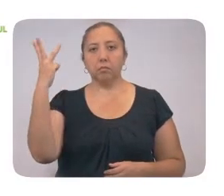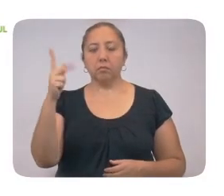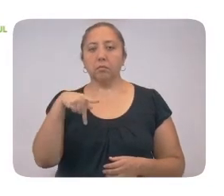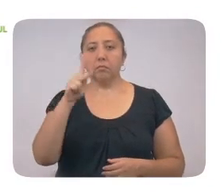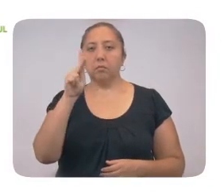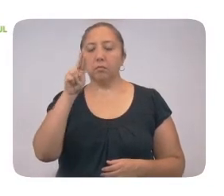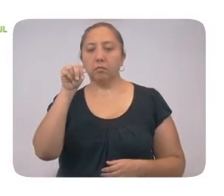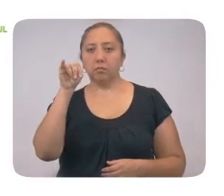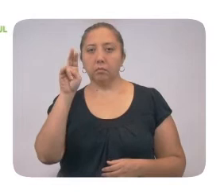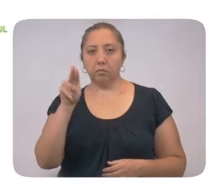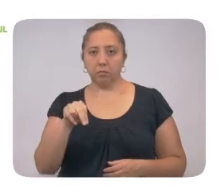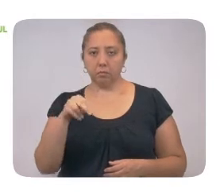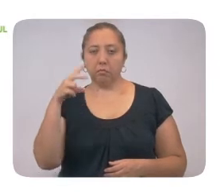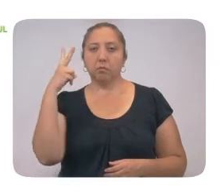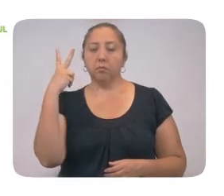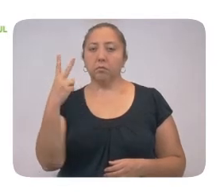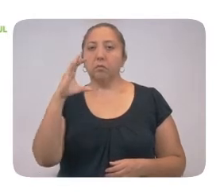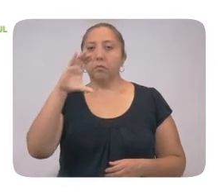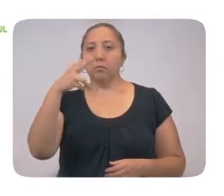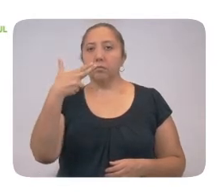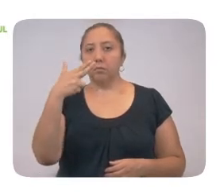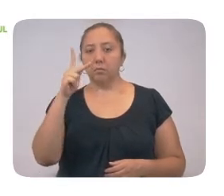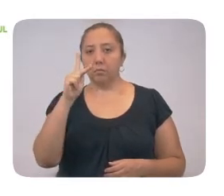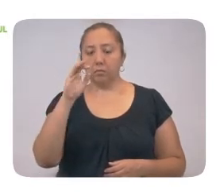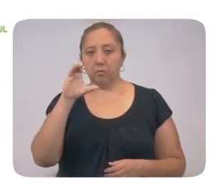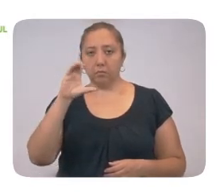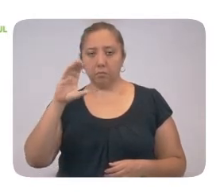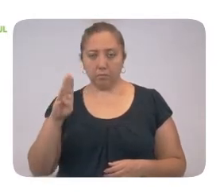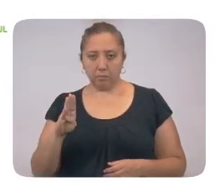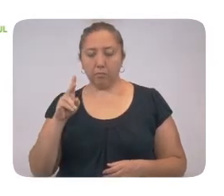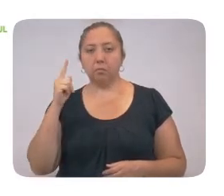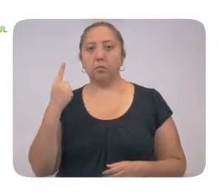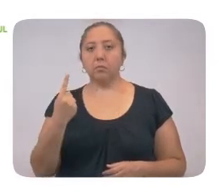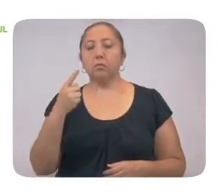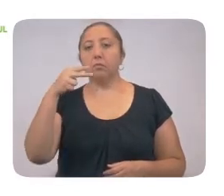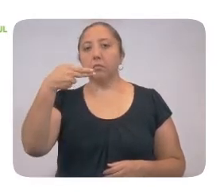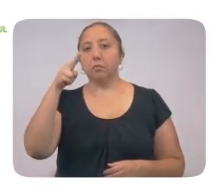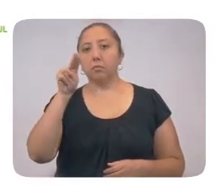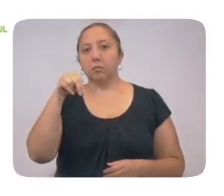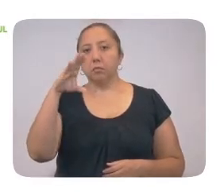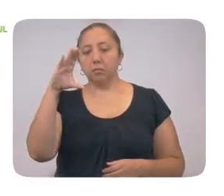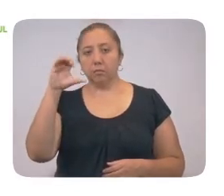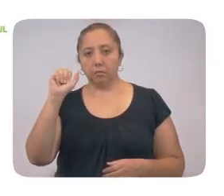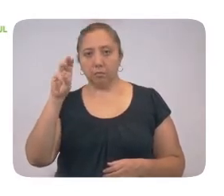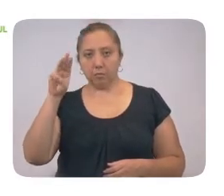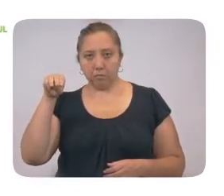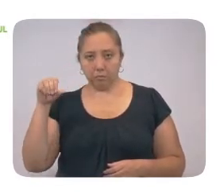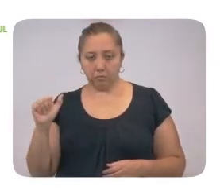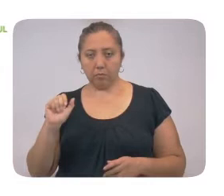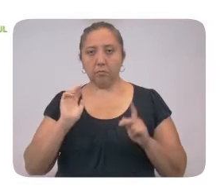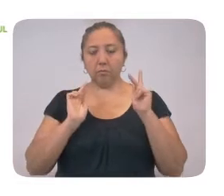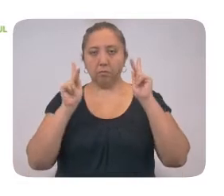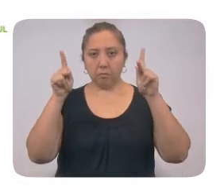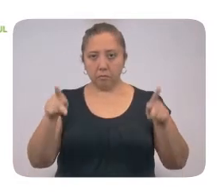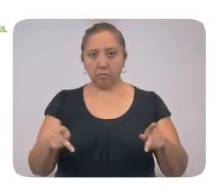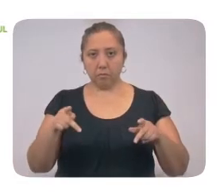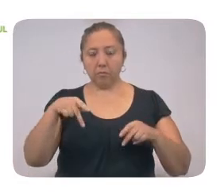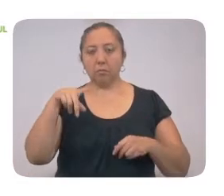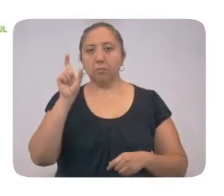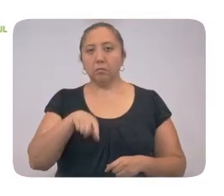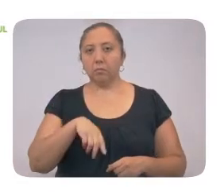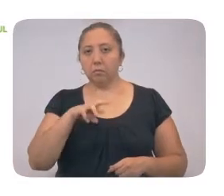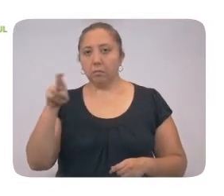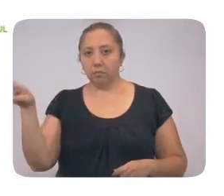sokuchukik, 1500 huntulul, le maso pak aktiolek ohanilo, 13, tan shetusutalo, iciletolzibilak sakohel, bile